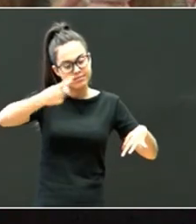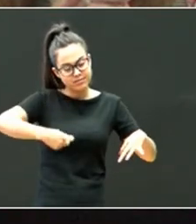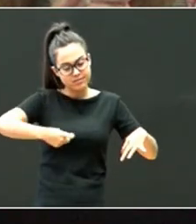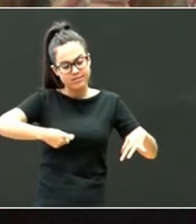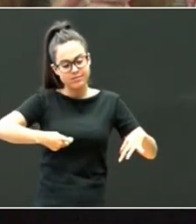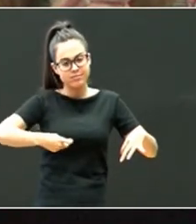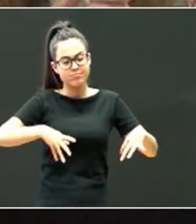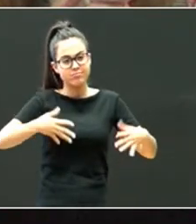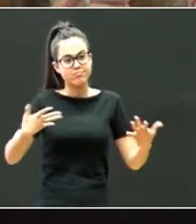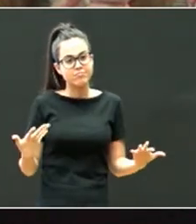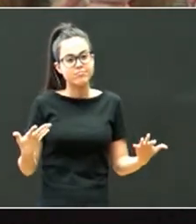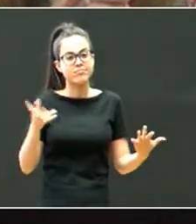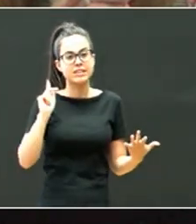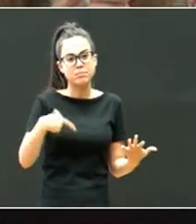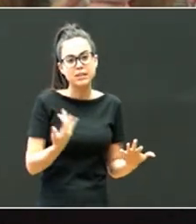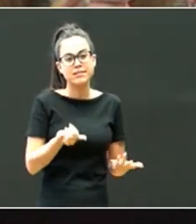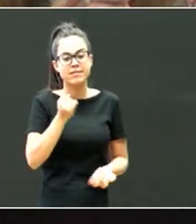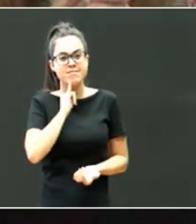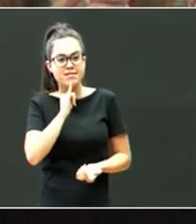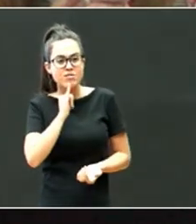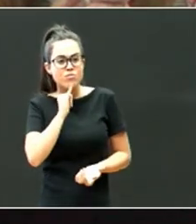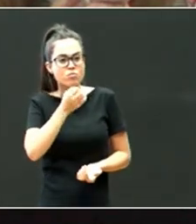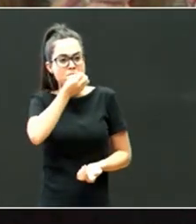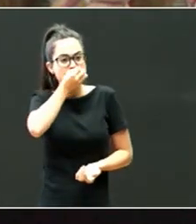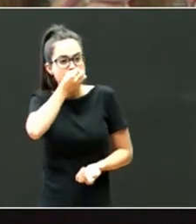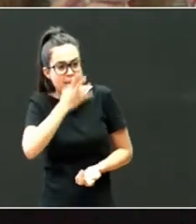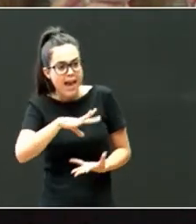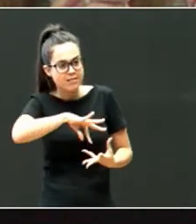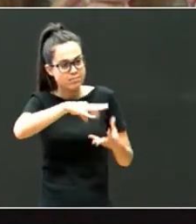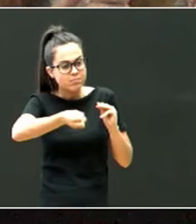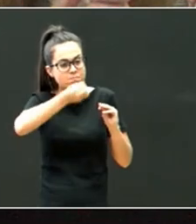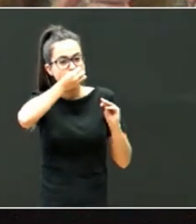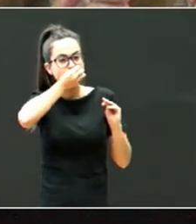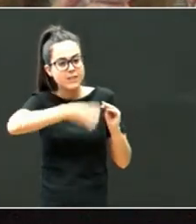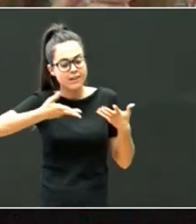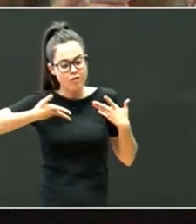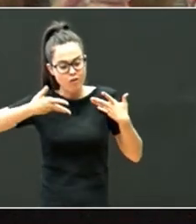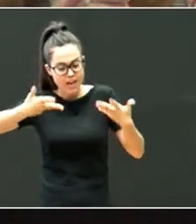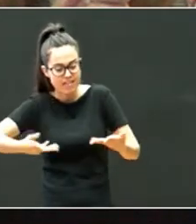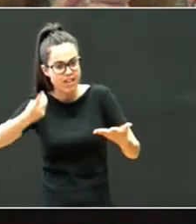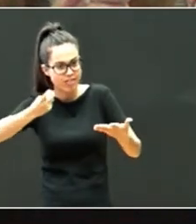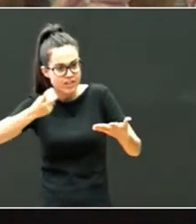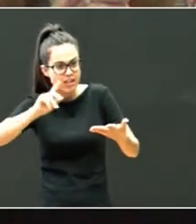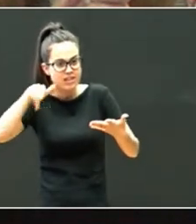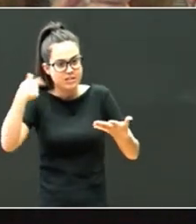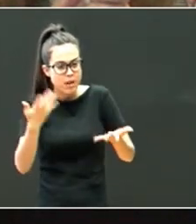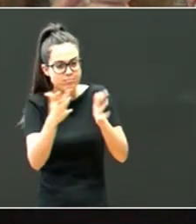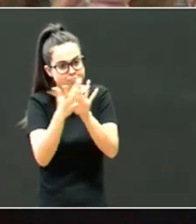zintzotasunez jokatu, izkuntza, egoki bategas, konfidantza sortuz, eta harremana,